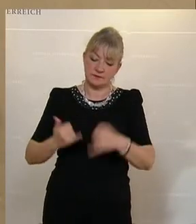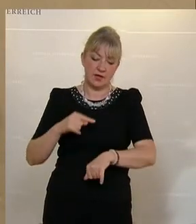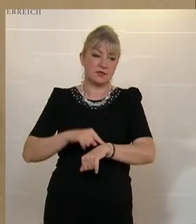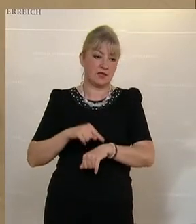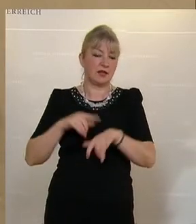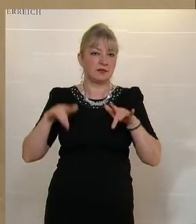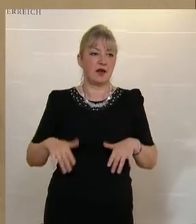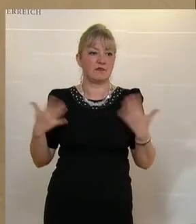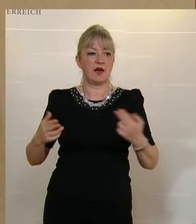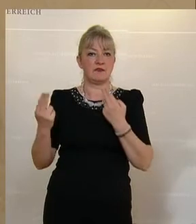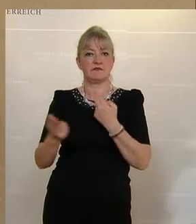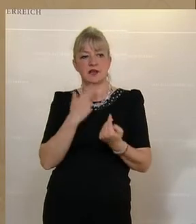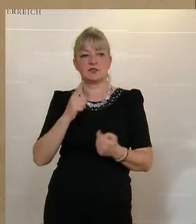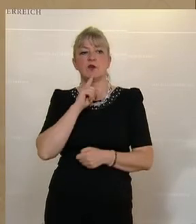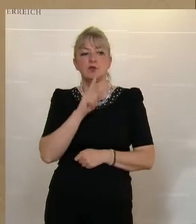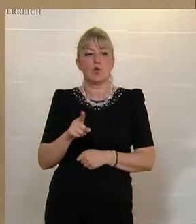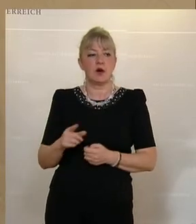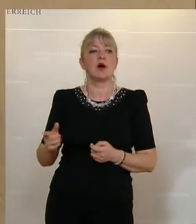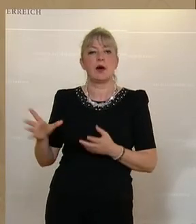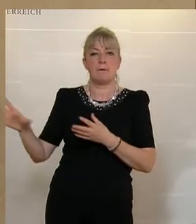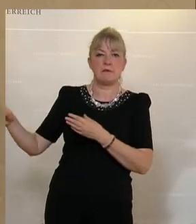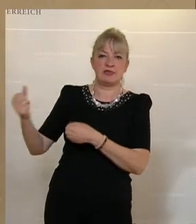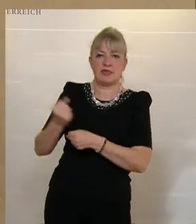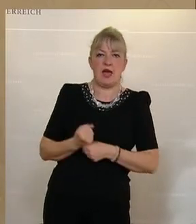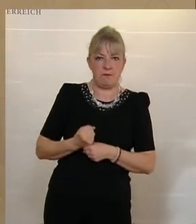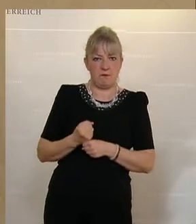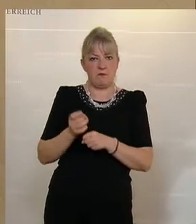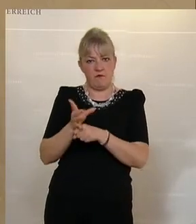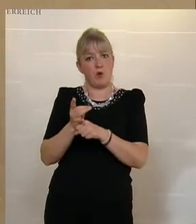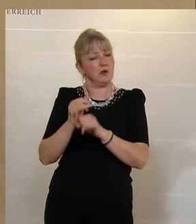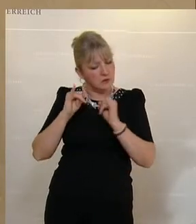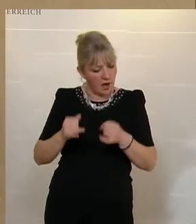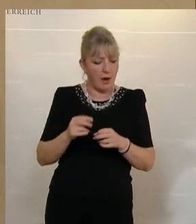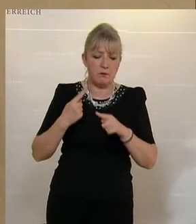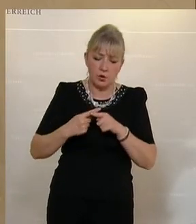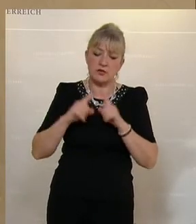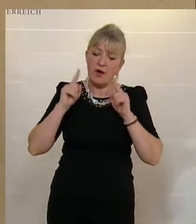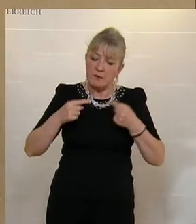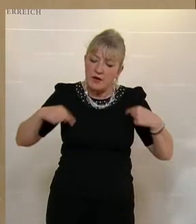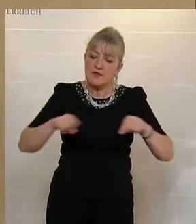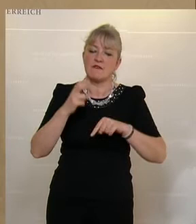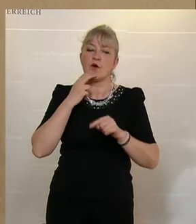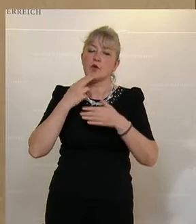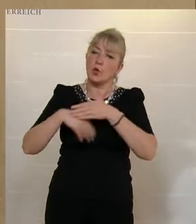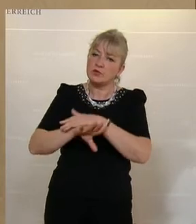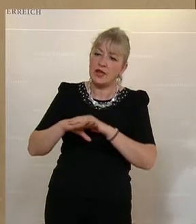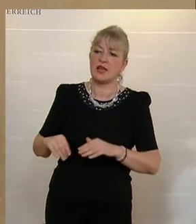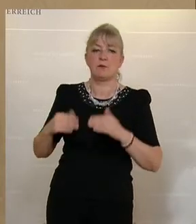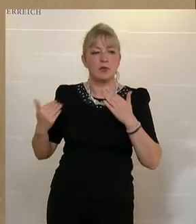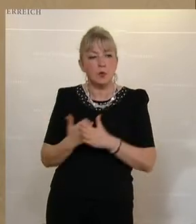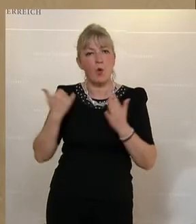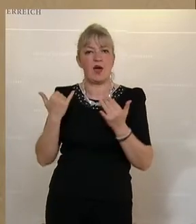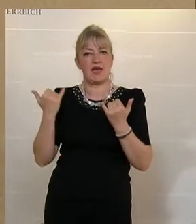haben wir nämlich fast nur Mitnahmeeffekte, die auch positiv sind. Aber wir wollen ja Unternehmer zu